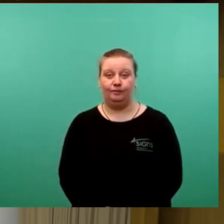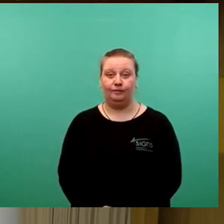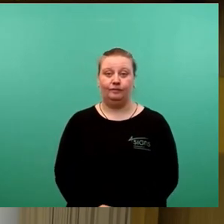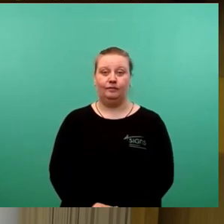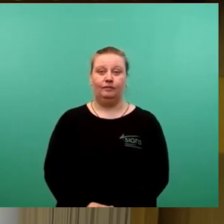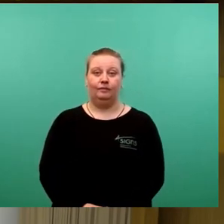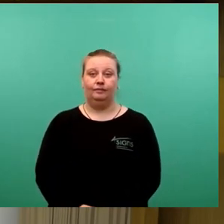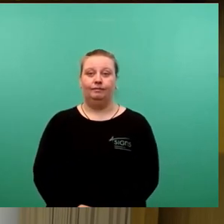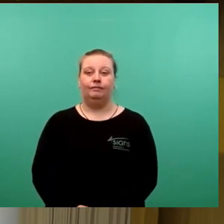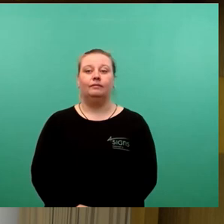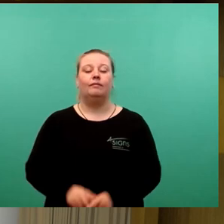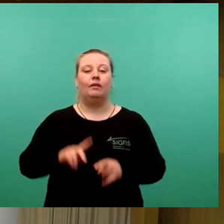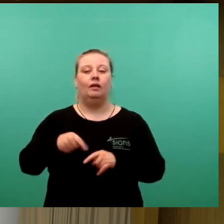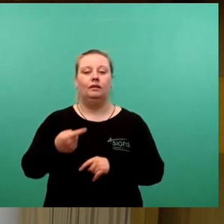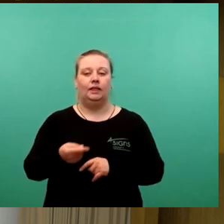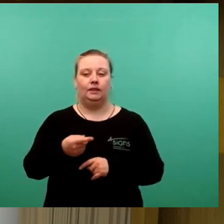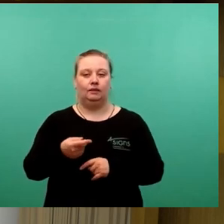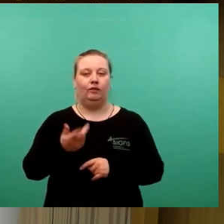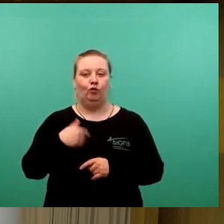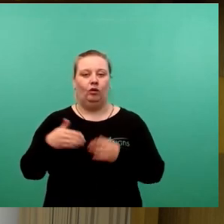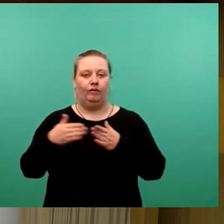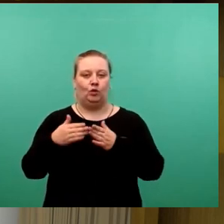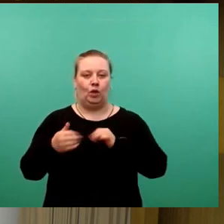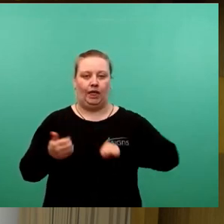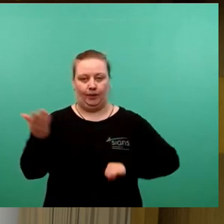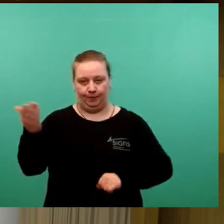Als nächster Redner für die Die Linke, Herr Schollbach.